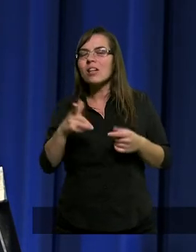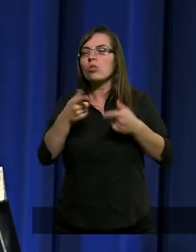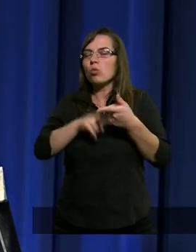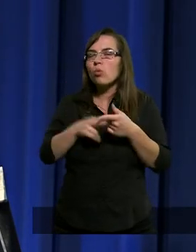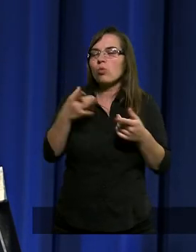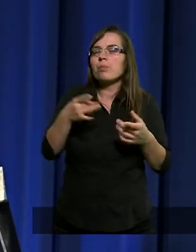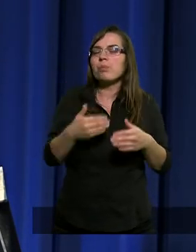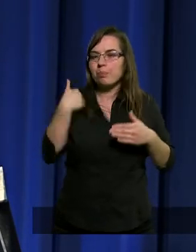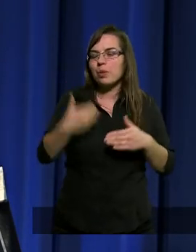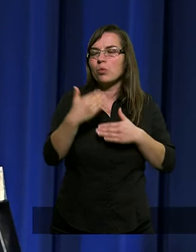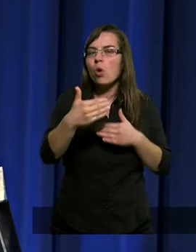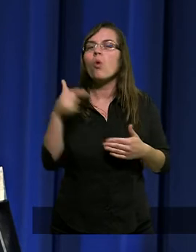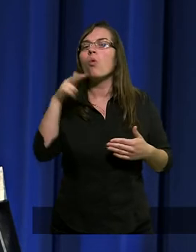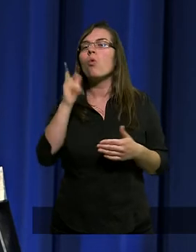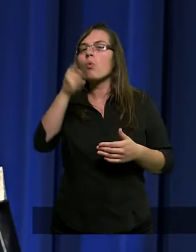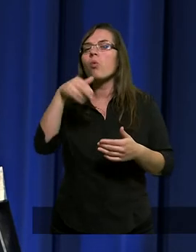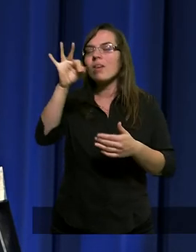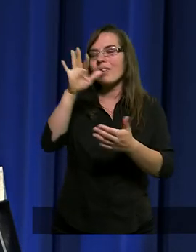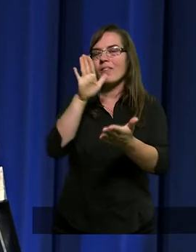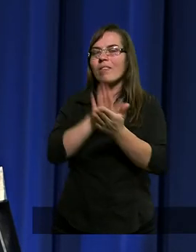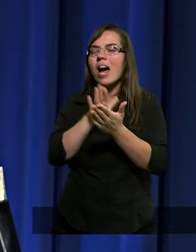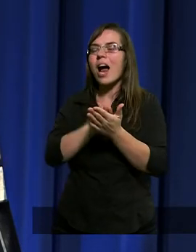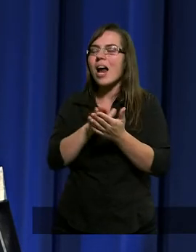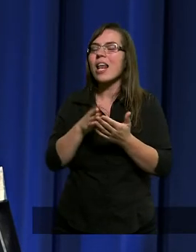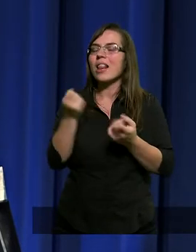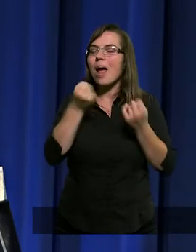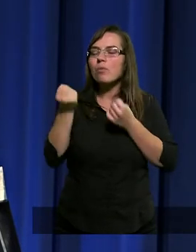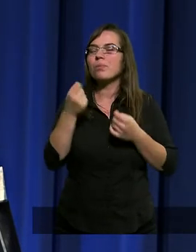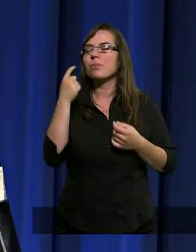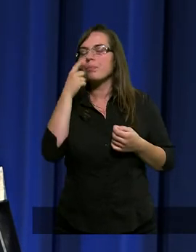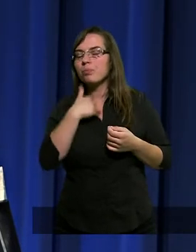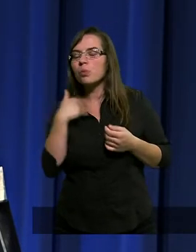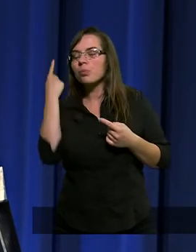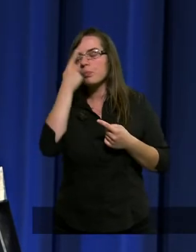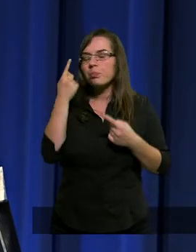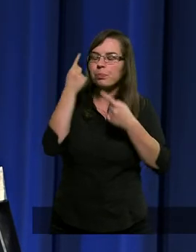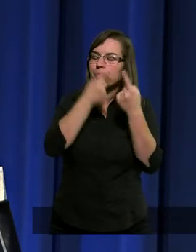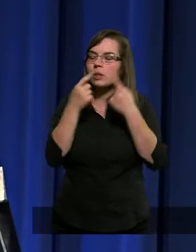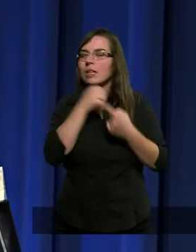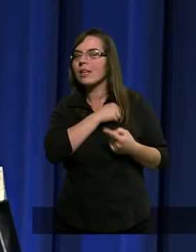nadchodziło, było usiane namiotami. Wszyscy